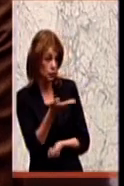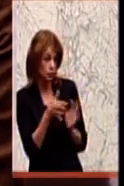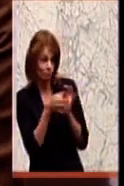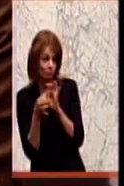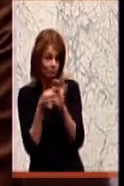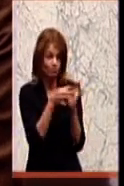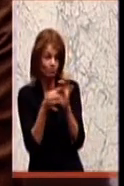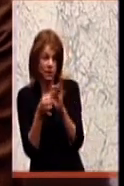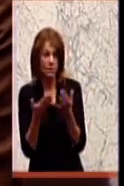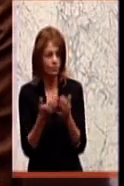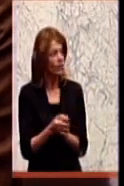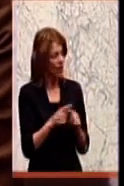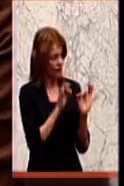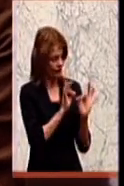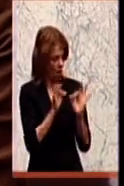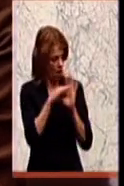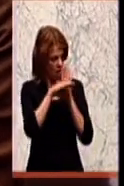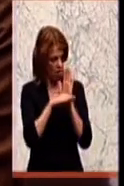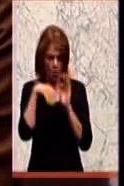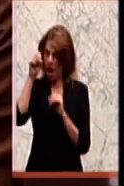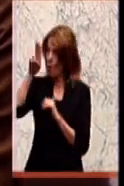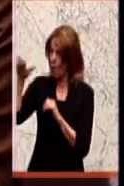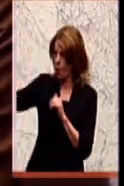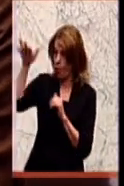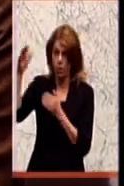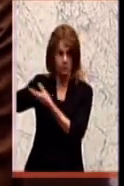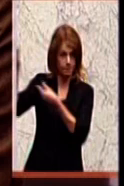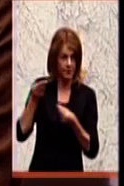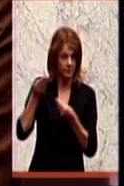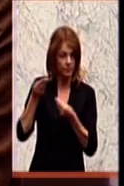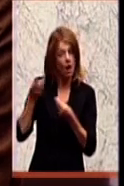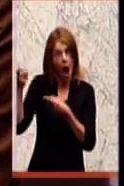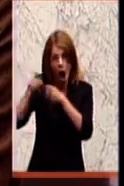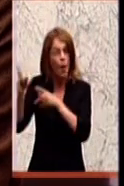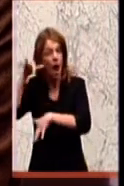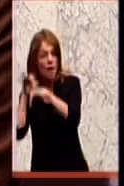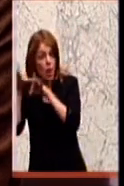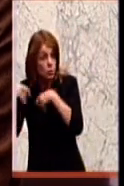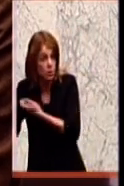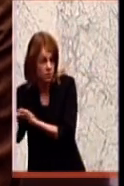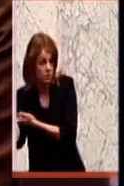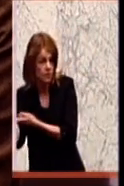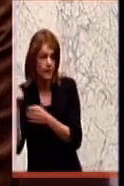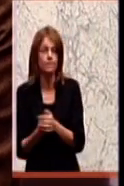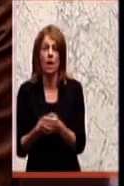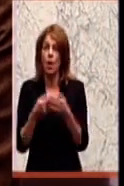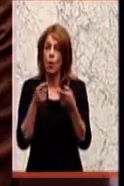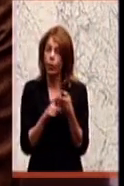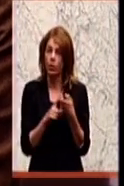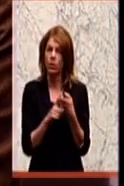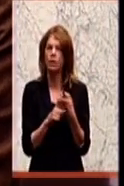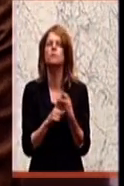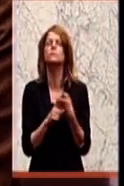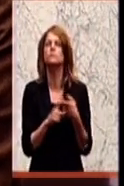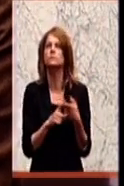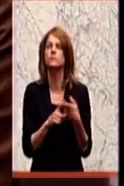der Verordnung auf EU-Ebene, das ja evaluiert wird und auch mit